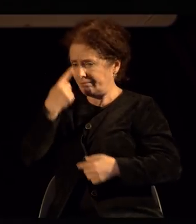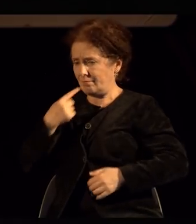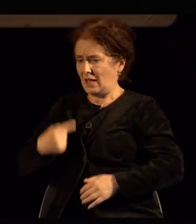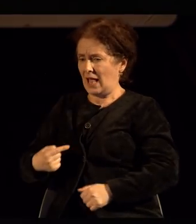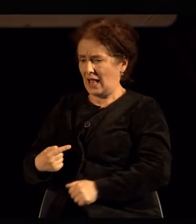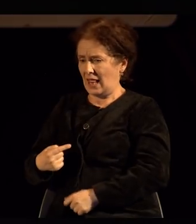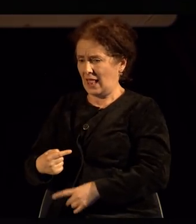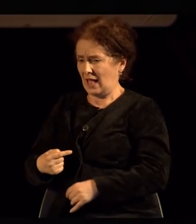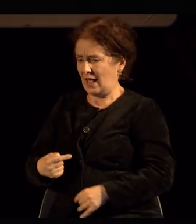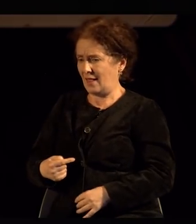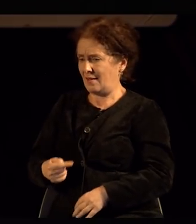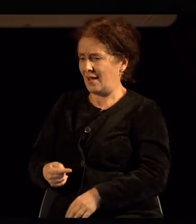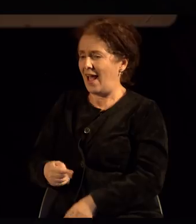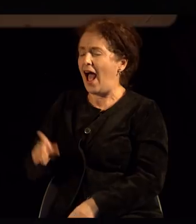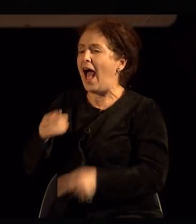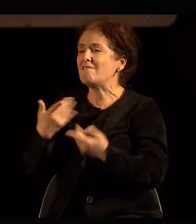какви сме